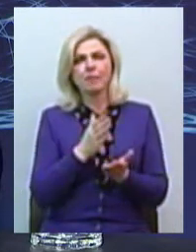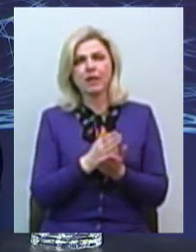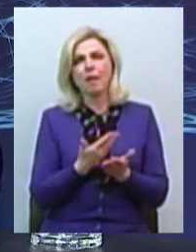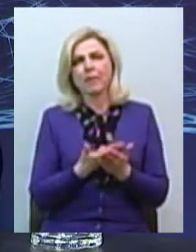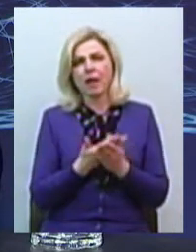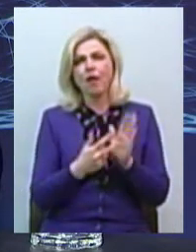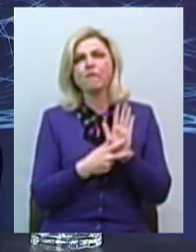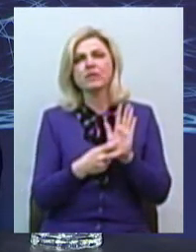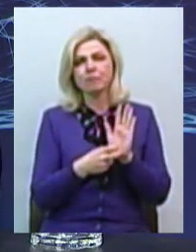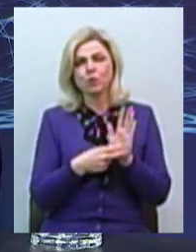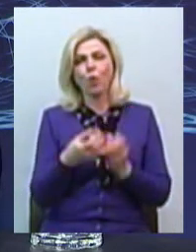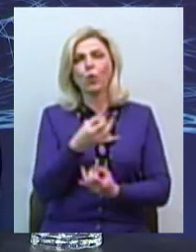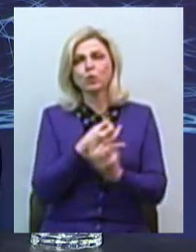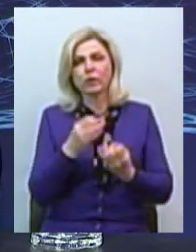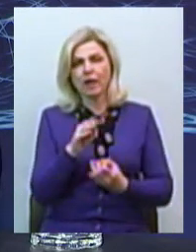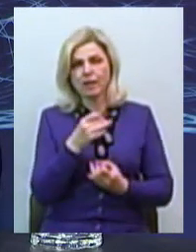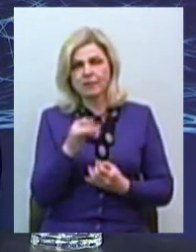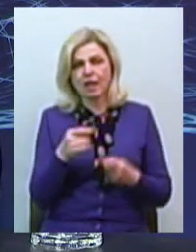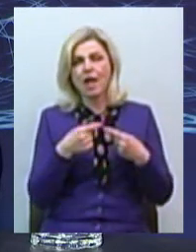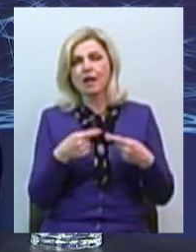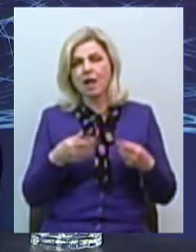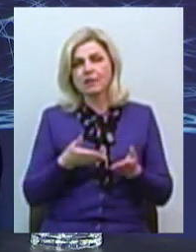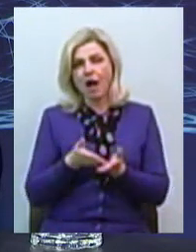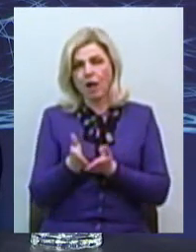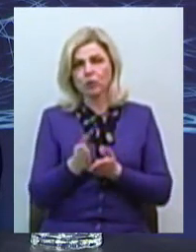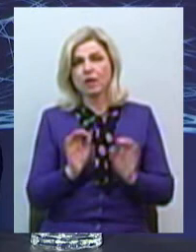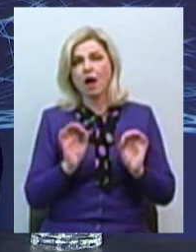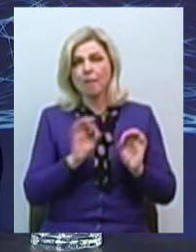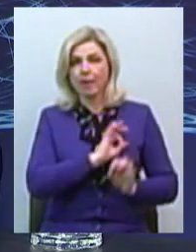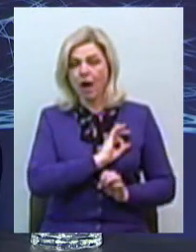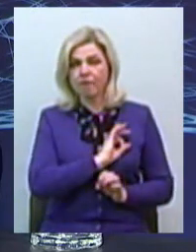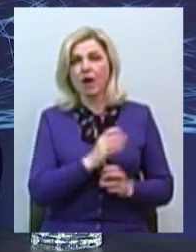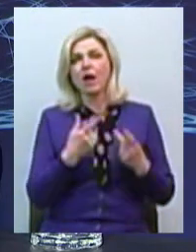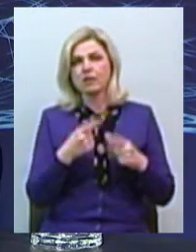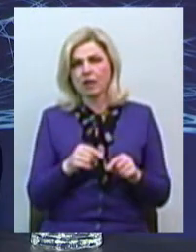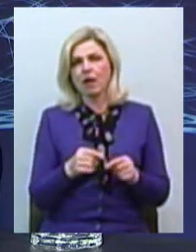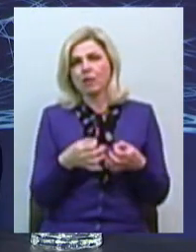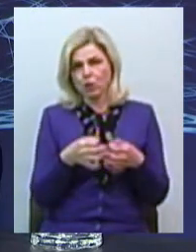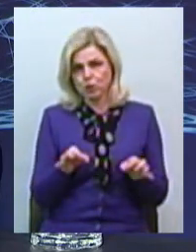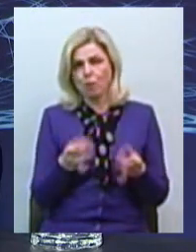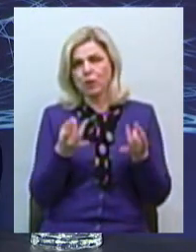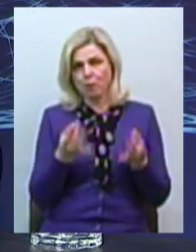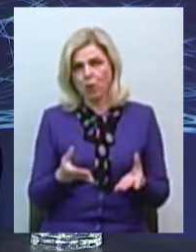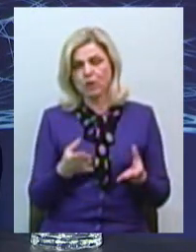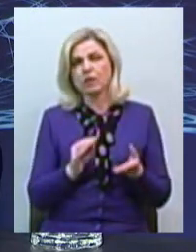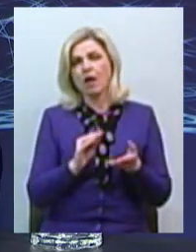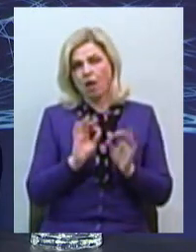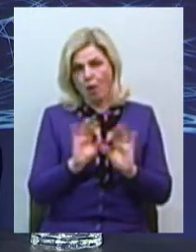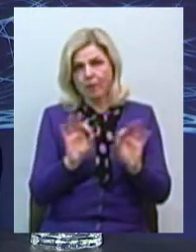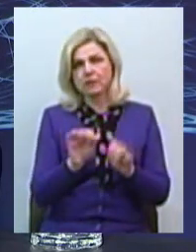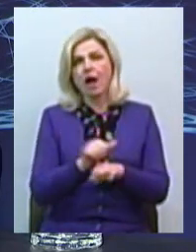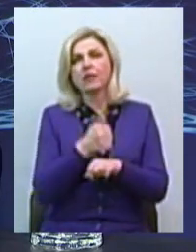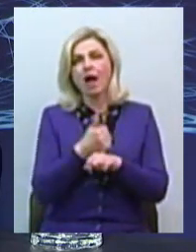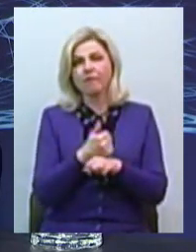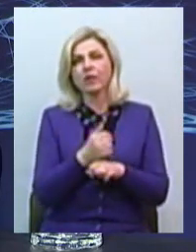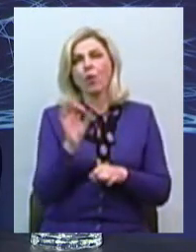консультацій в різних галузях права, де вичерпно, доступно і просто окреслено основні моменти тих чи